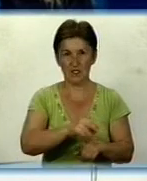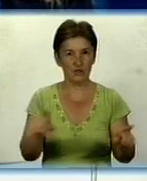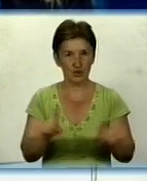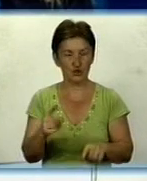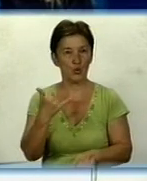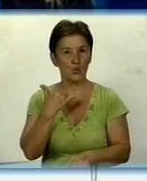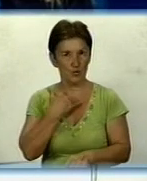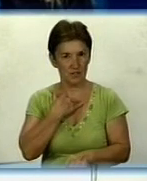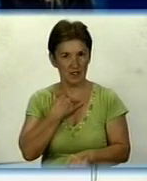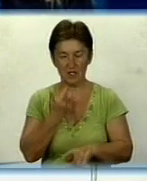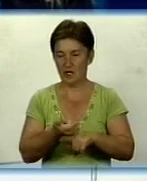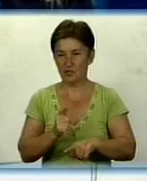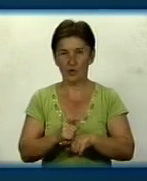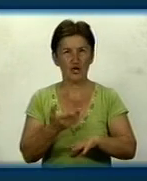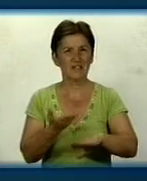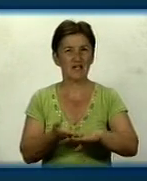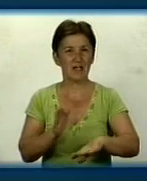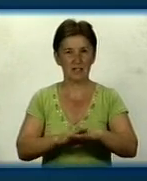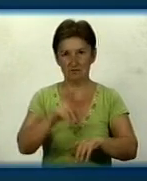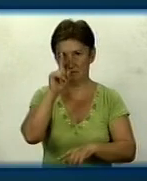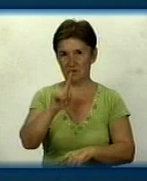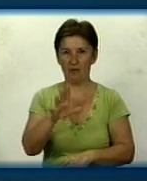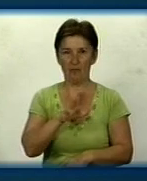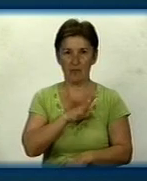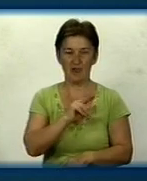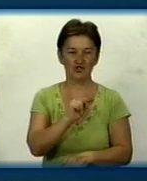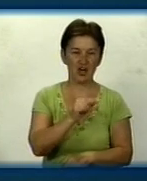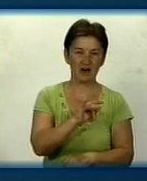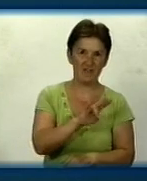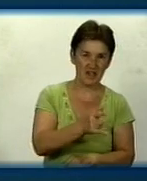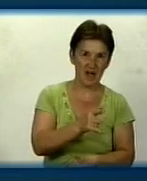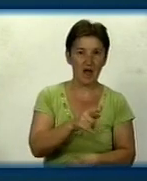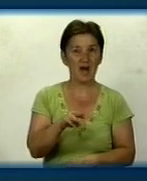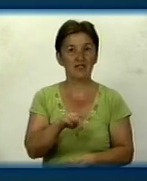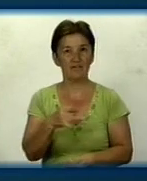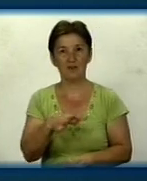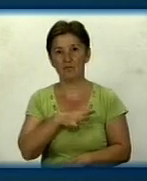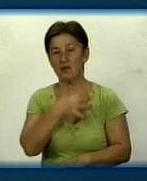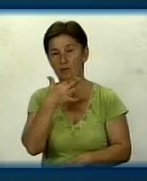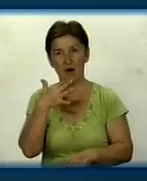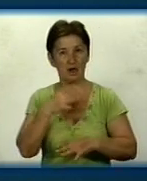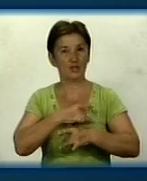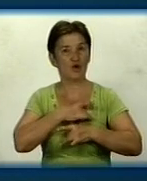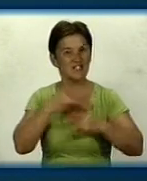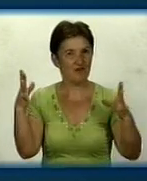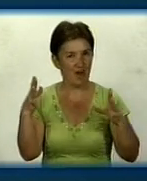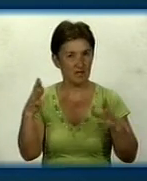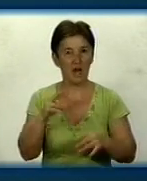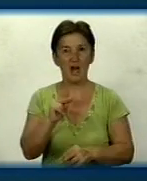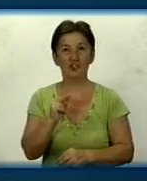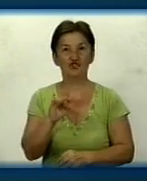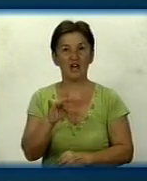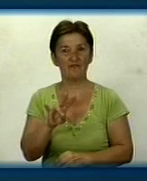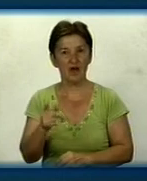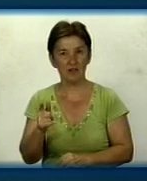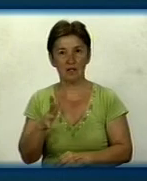досі складними місяцями був травень і червень. В зв'язку з тим, що було багато свят, і ви знаєте, що в червні було